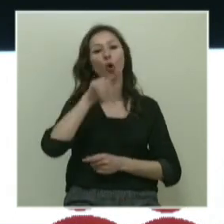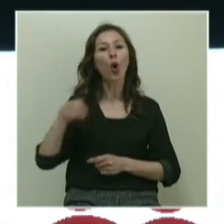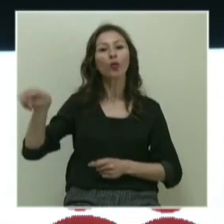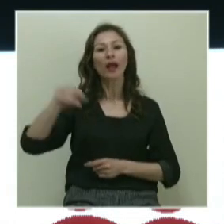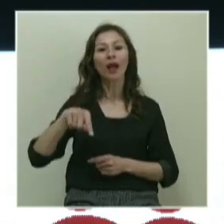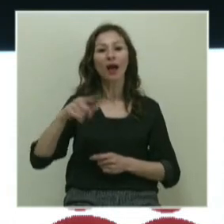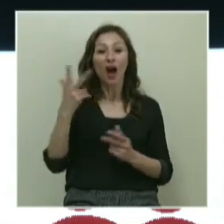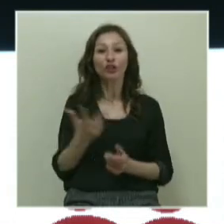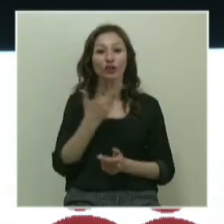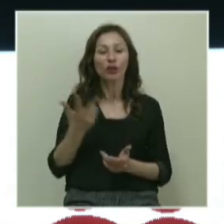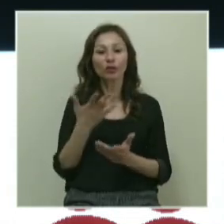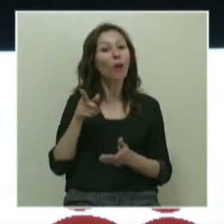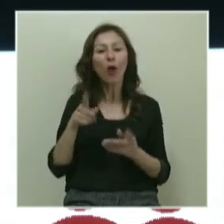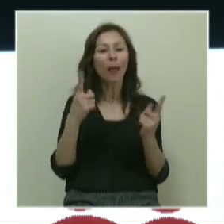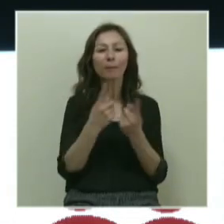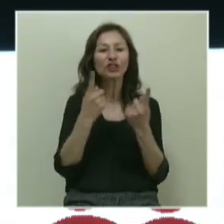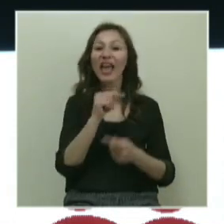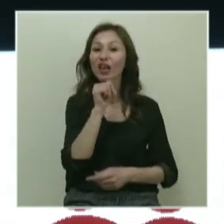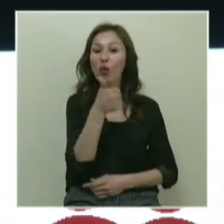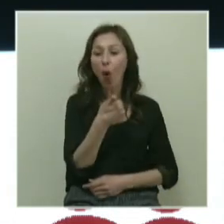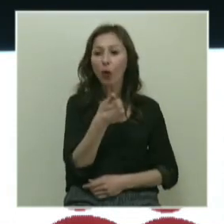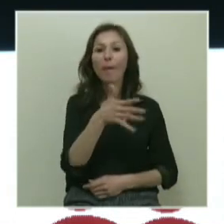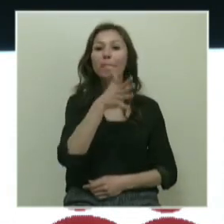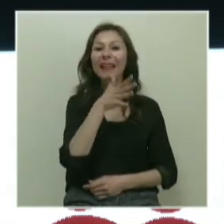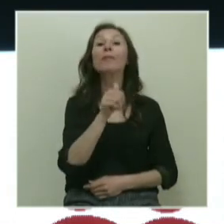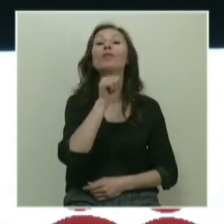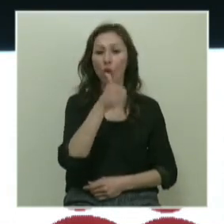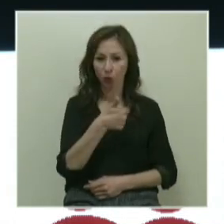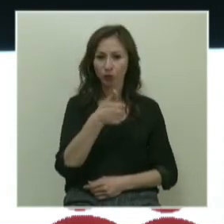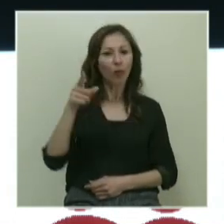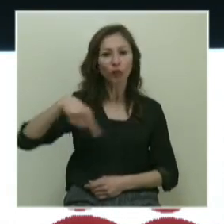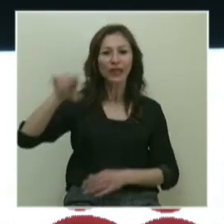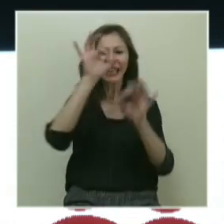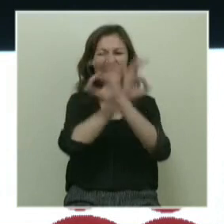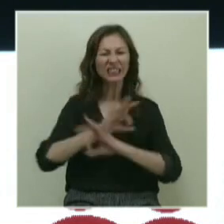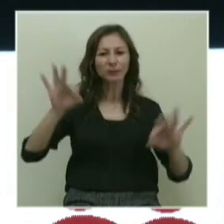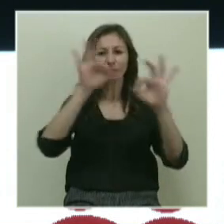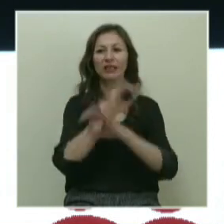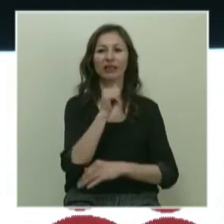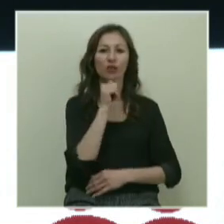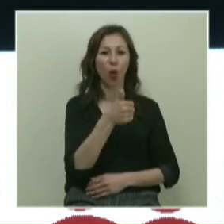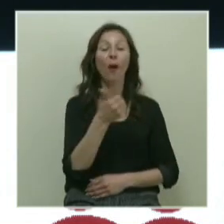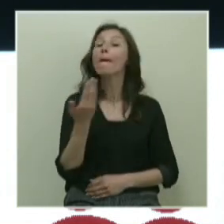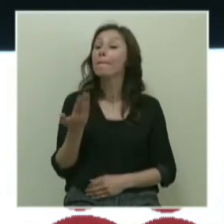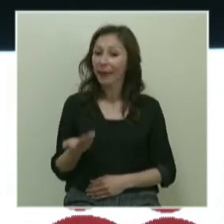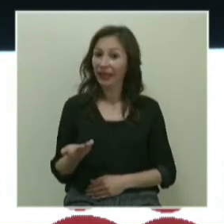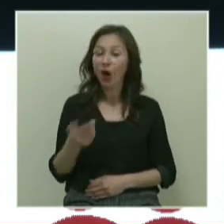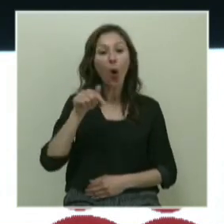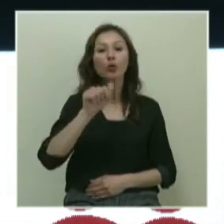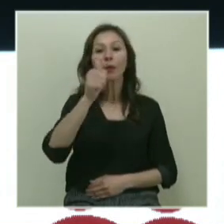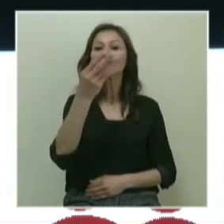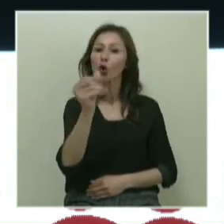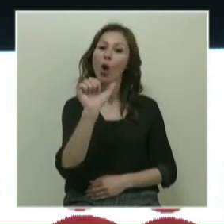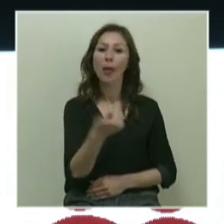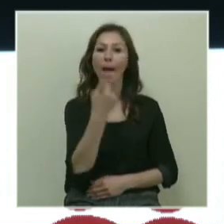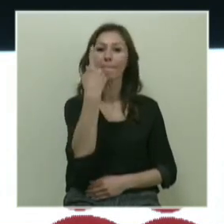aşağılıyorsunuz. Böyle bir şey yok. Bilim yoksa bunların hiçbiri yok. Peki, o zaman çok